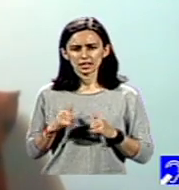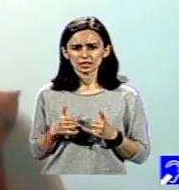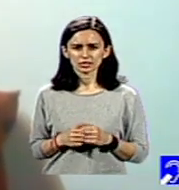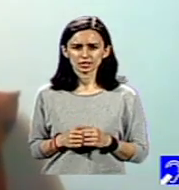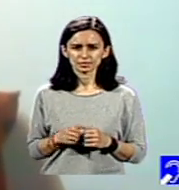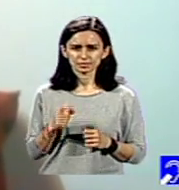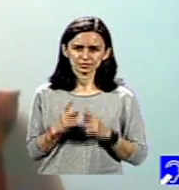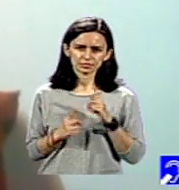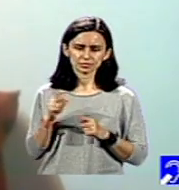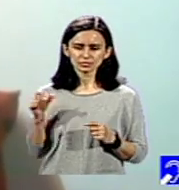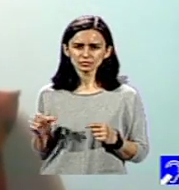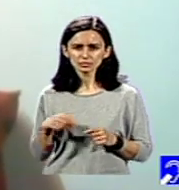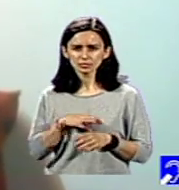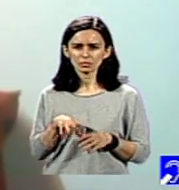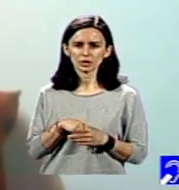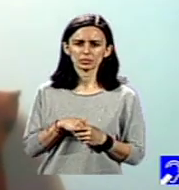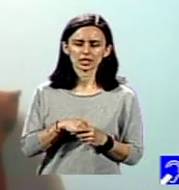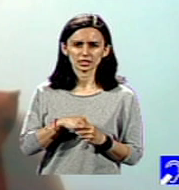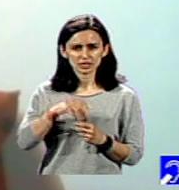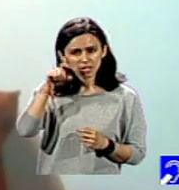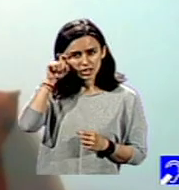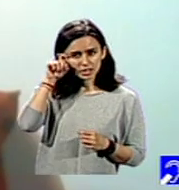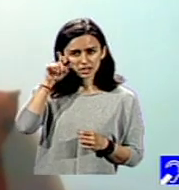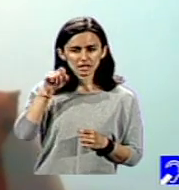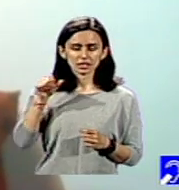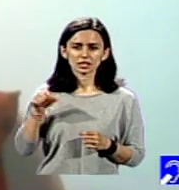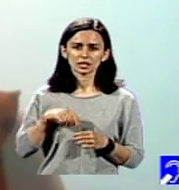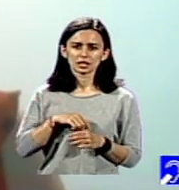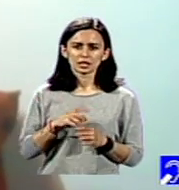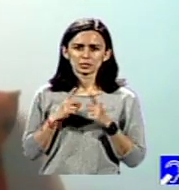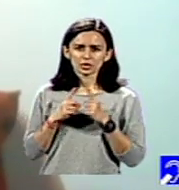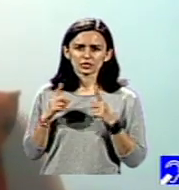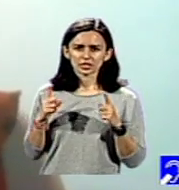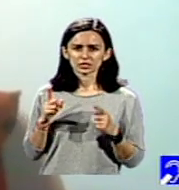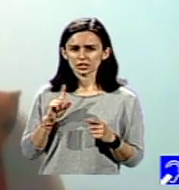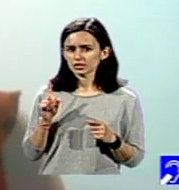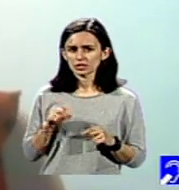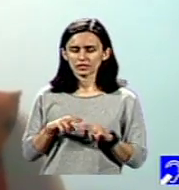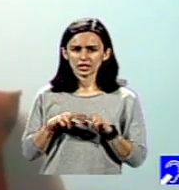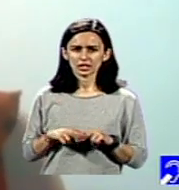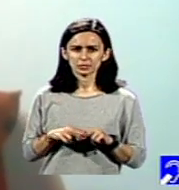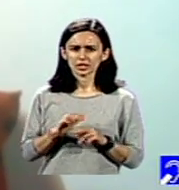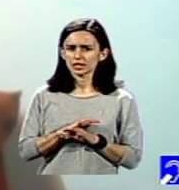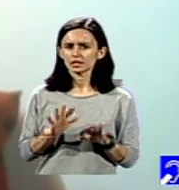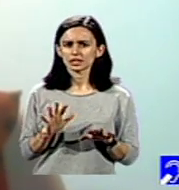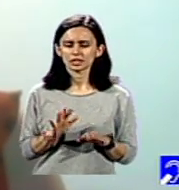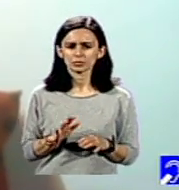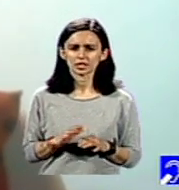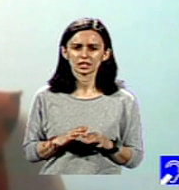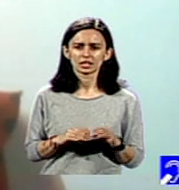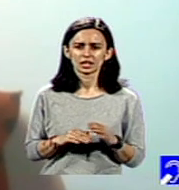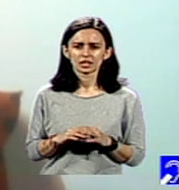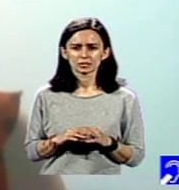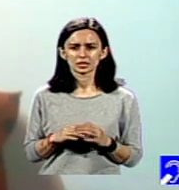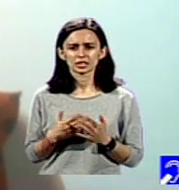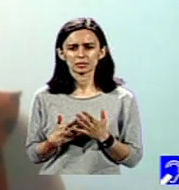unii părinți sunt de părere că în acest fel profesorilor nu le va mai rămâne nimic în mână pentru a